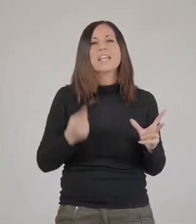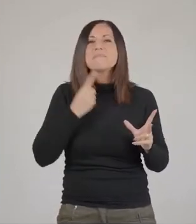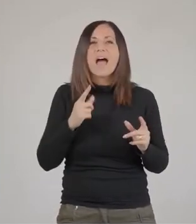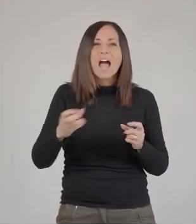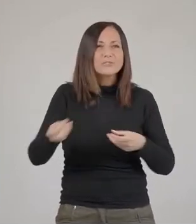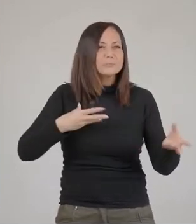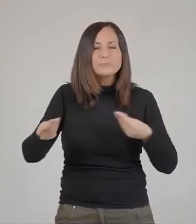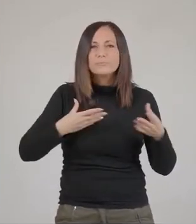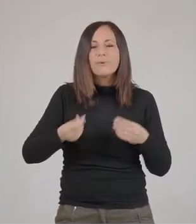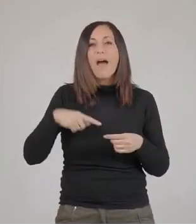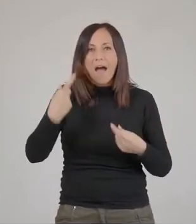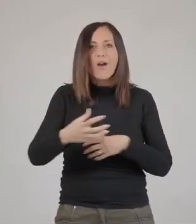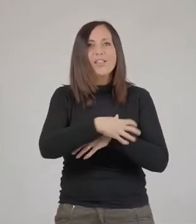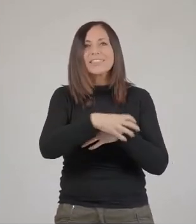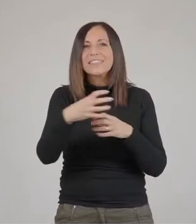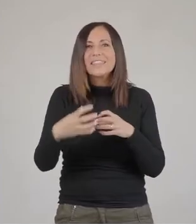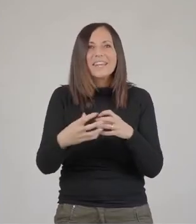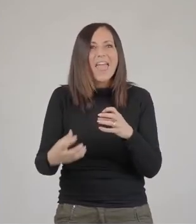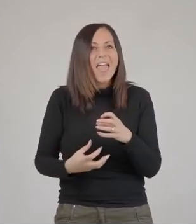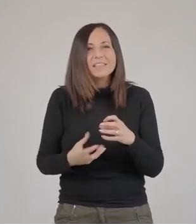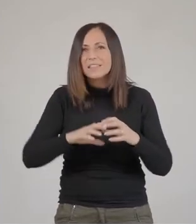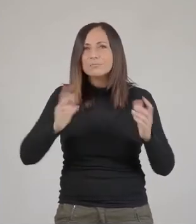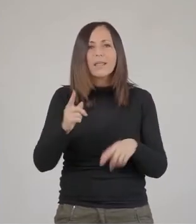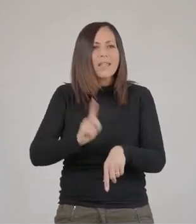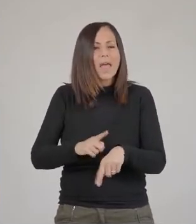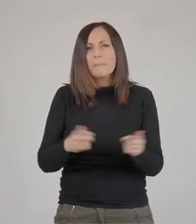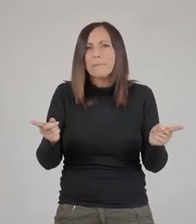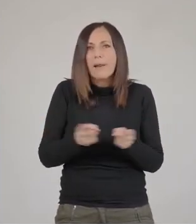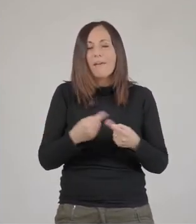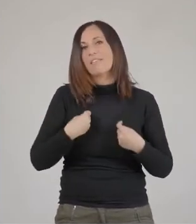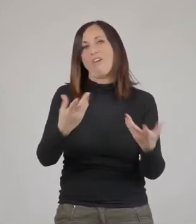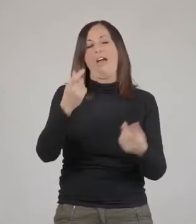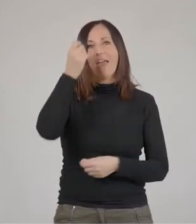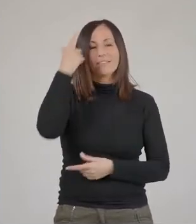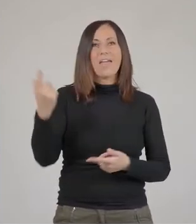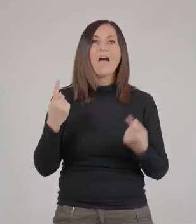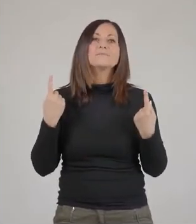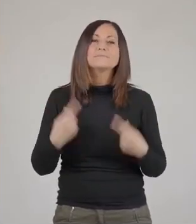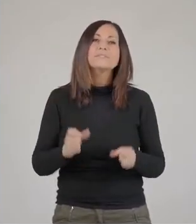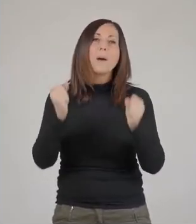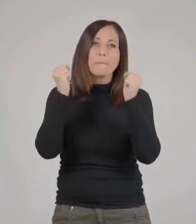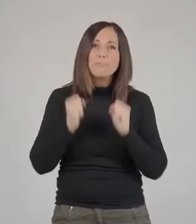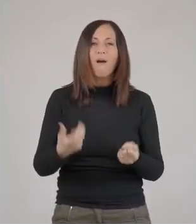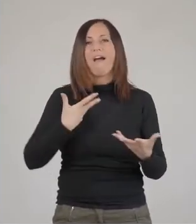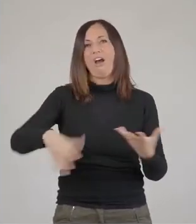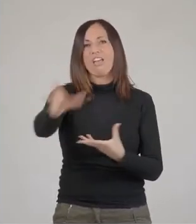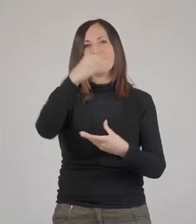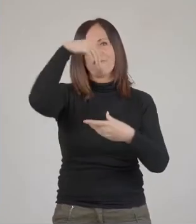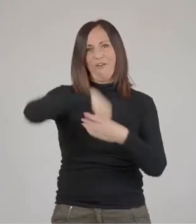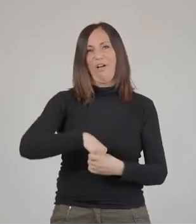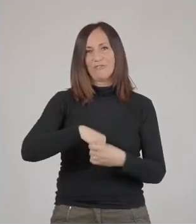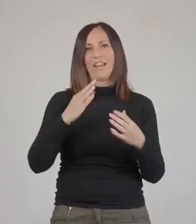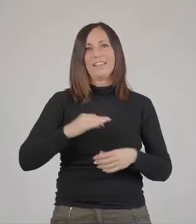enorme di immagini che arrivavano da tutti i continenti e questo in pochissimo tempo per dare l'idea come è possibile